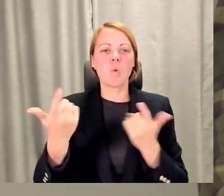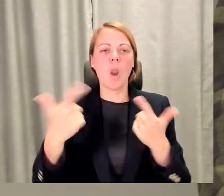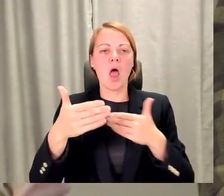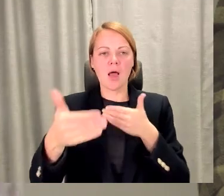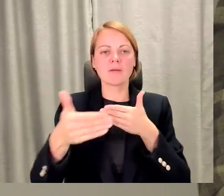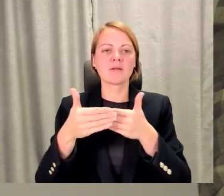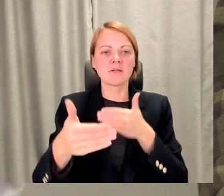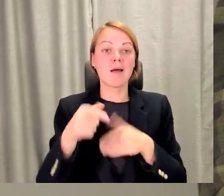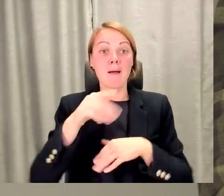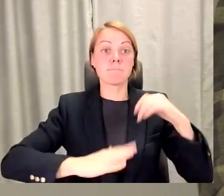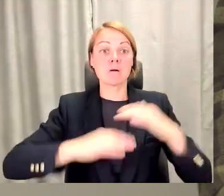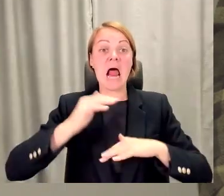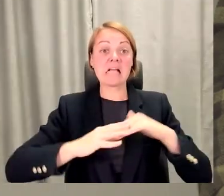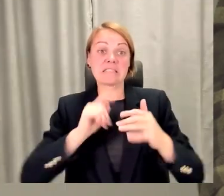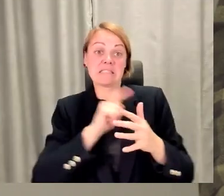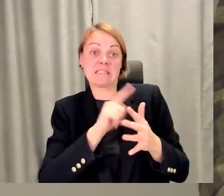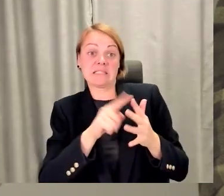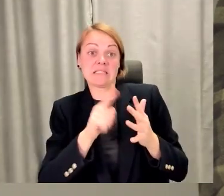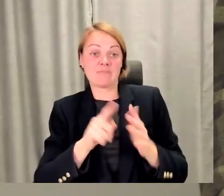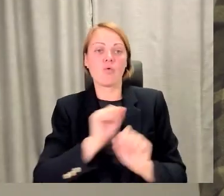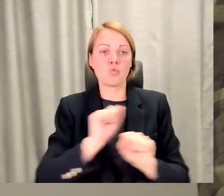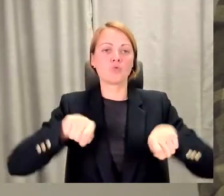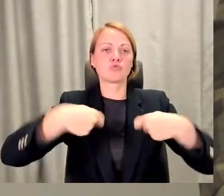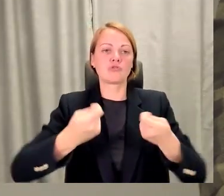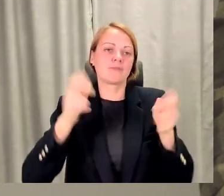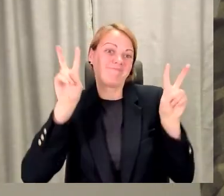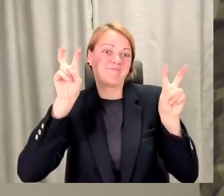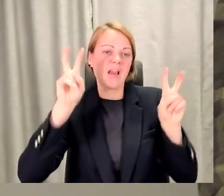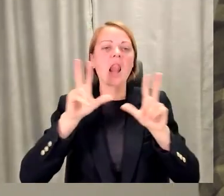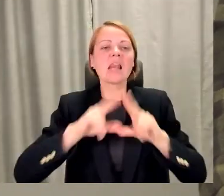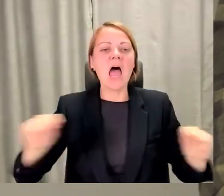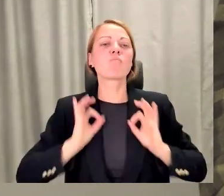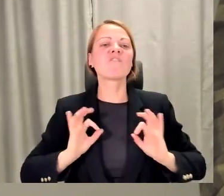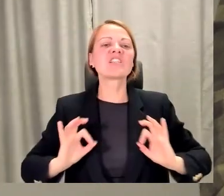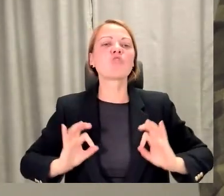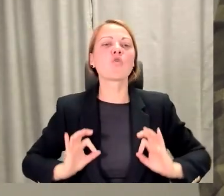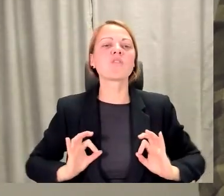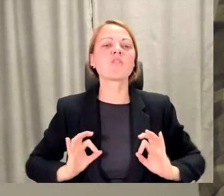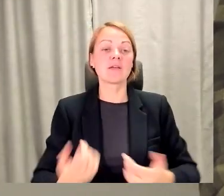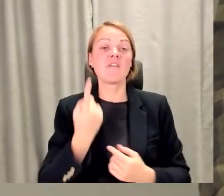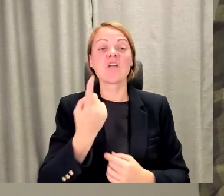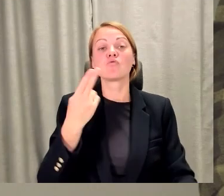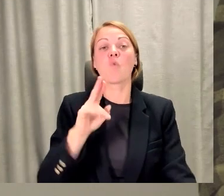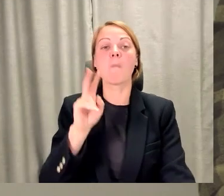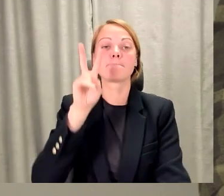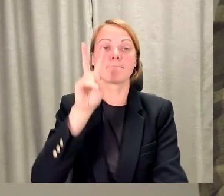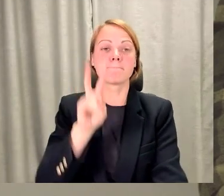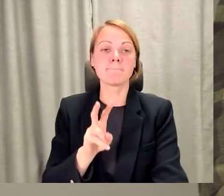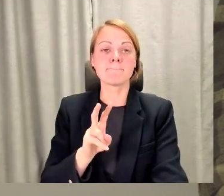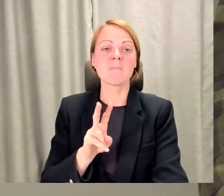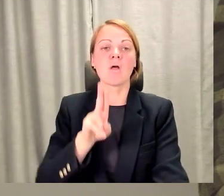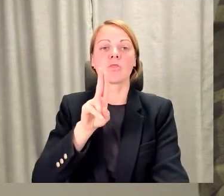nodrošinās tev laimīgu dzīvi, profesionālu dzīvi. Un, viens no tādiem pētījumiem ir nomakīnzi,